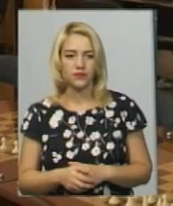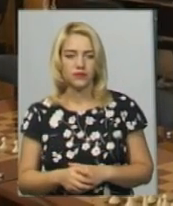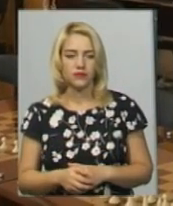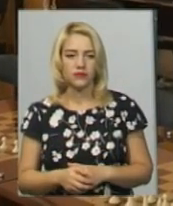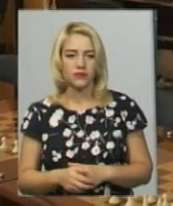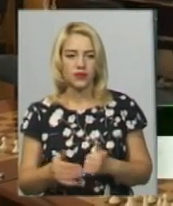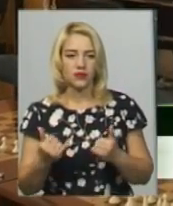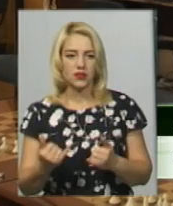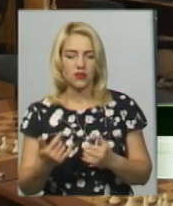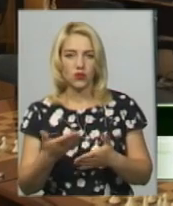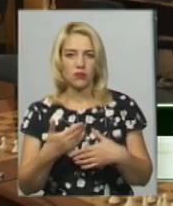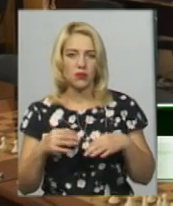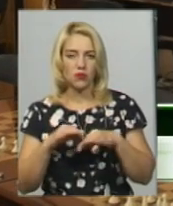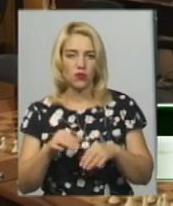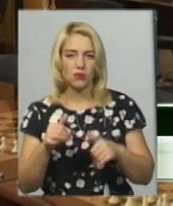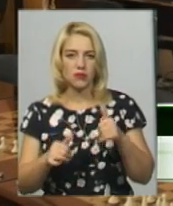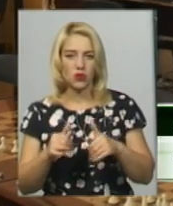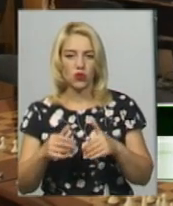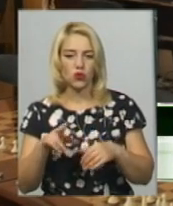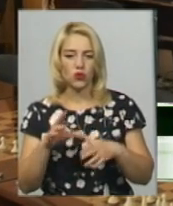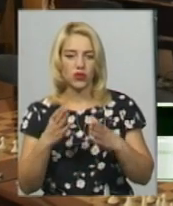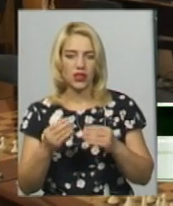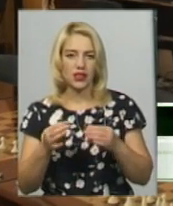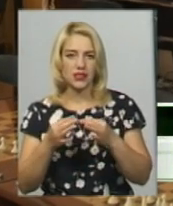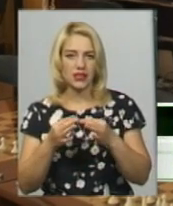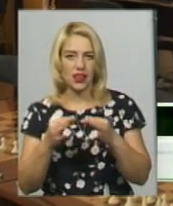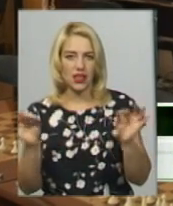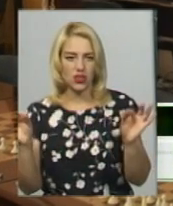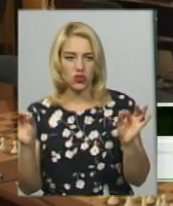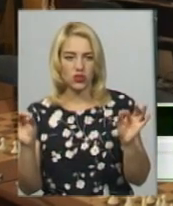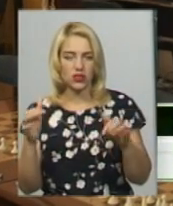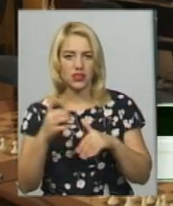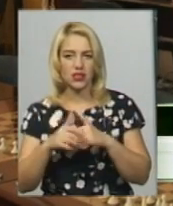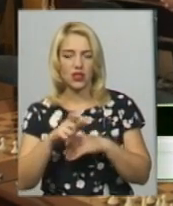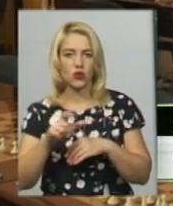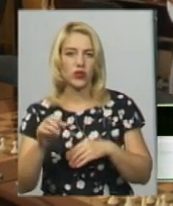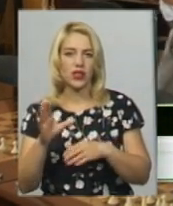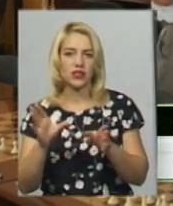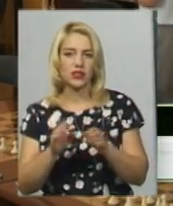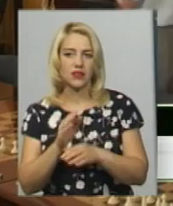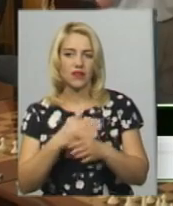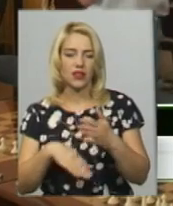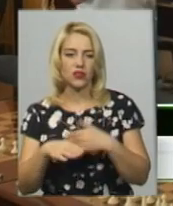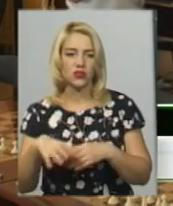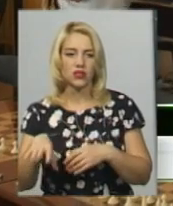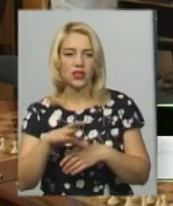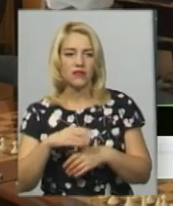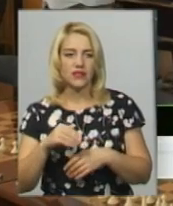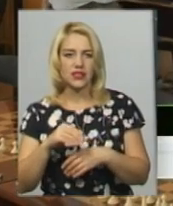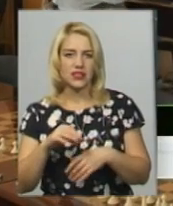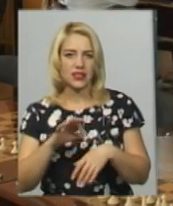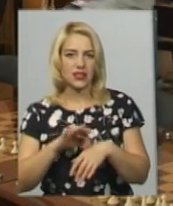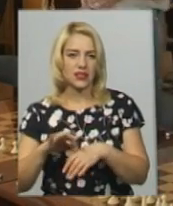Сьогодні ми проводимо змагання на через Дня Незалежності серед людей з інвалідністю всіх мазології.